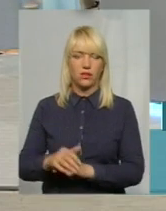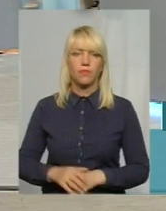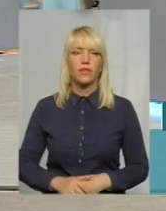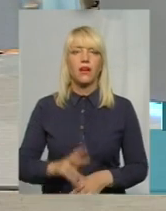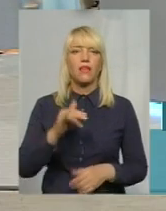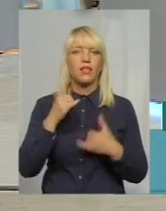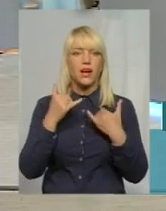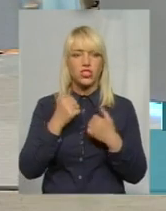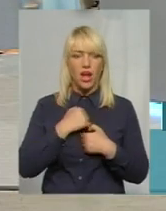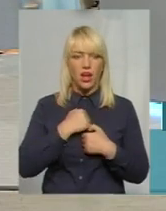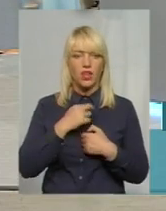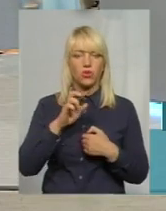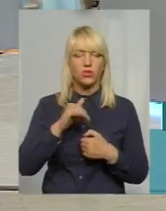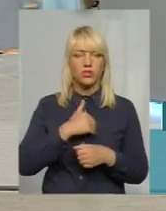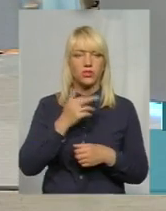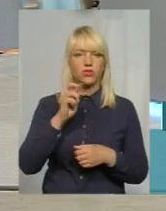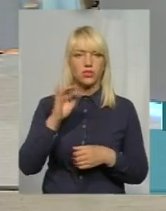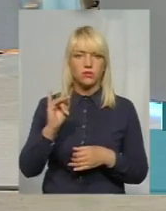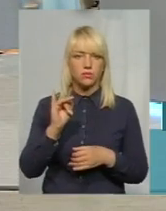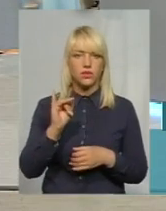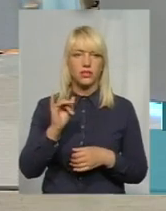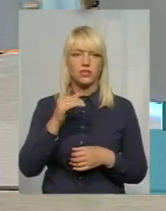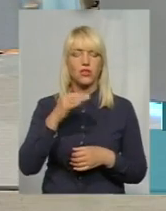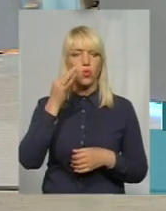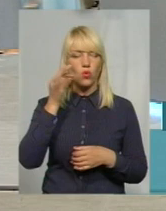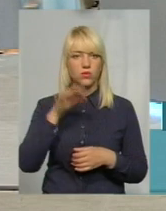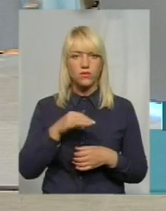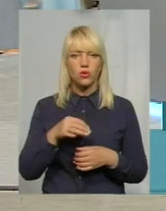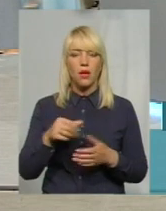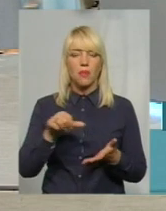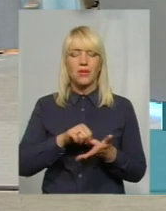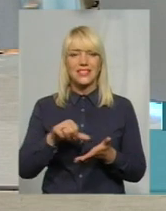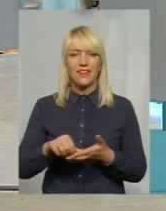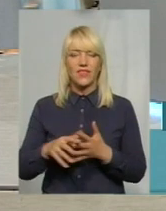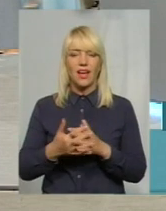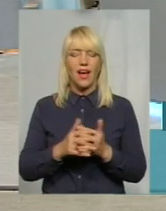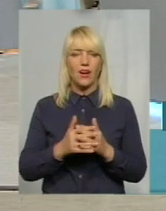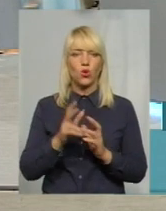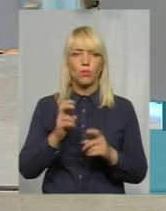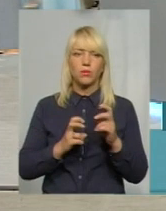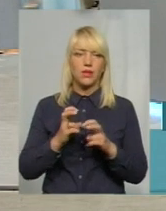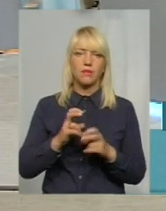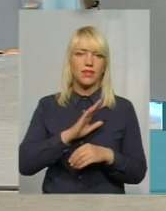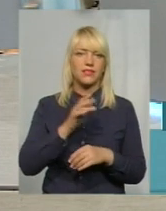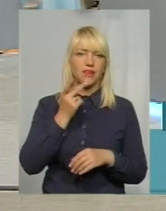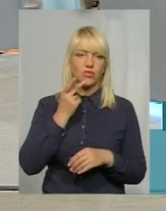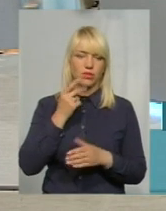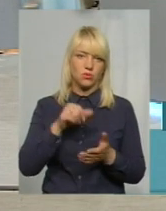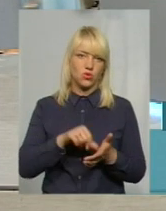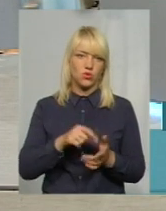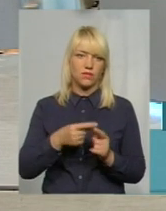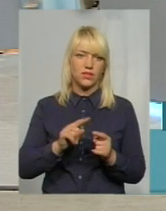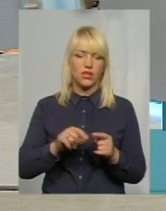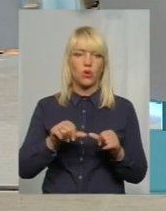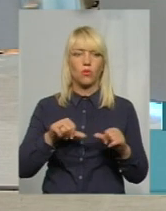На жаль, хотілося б відмітити з досвіду, то дійсно представники агропідприємств не завжди присутні в цих комісіях.